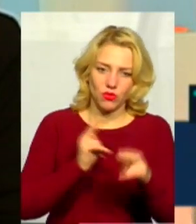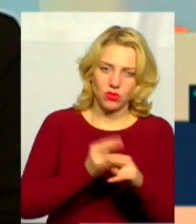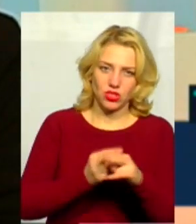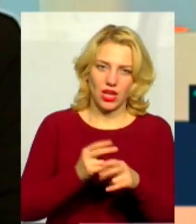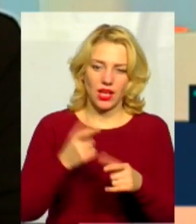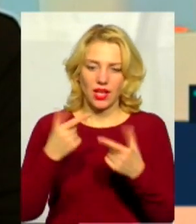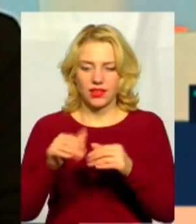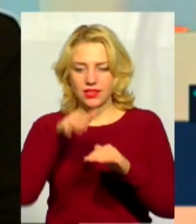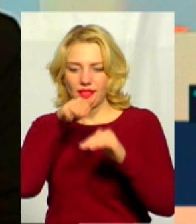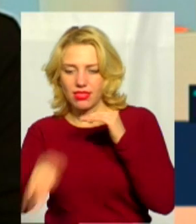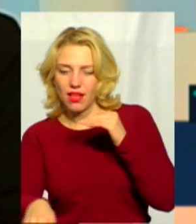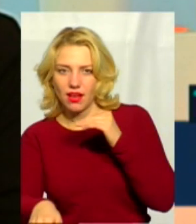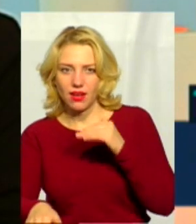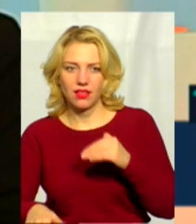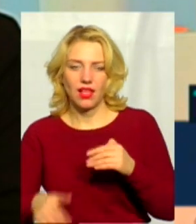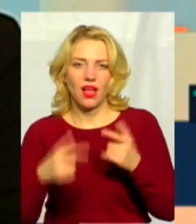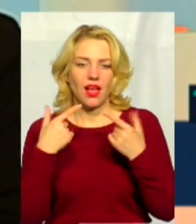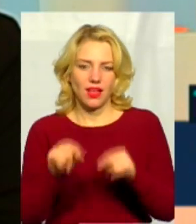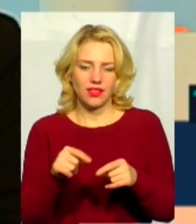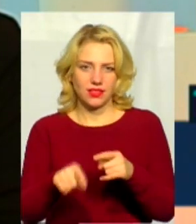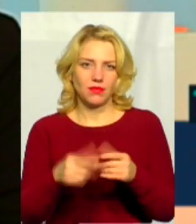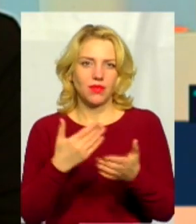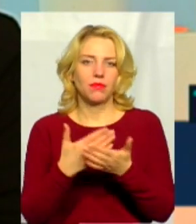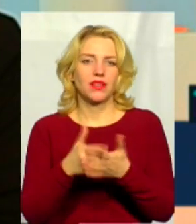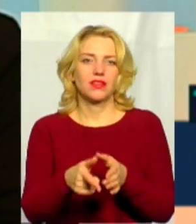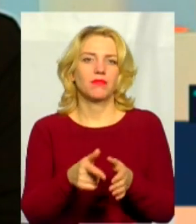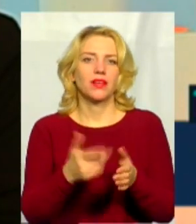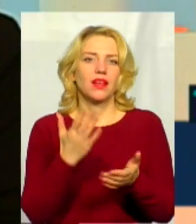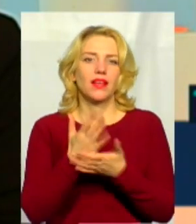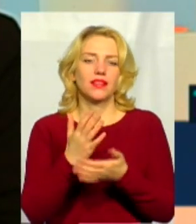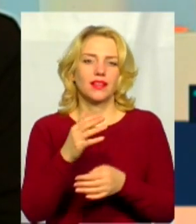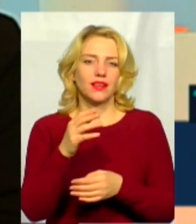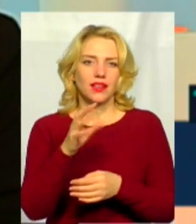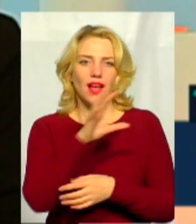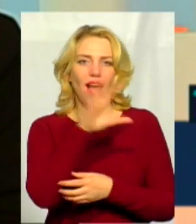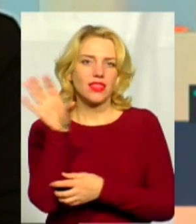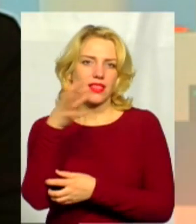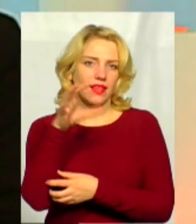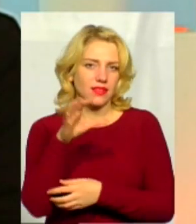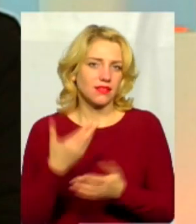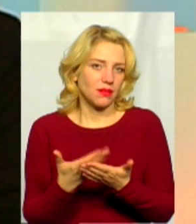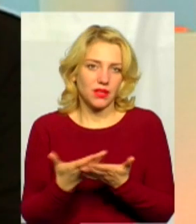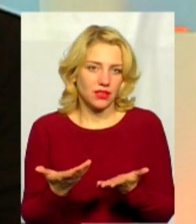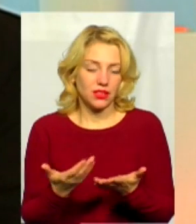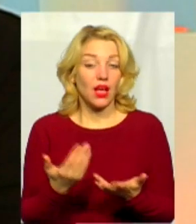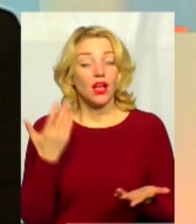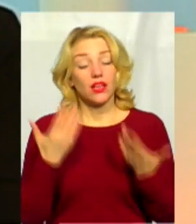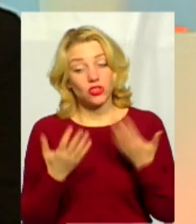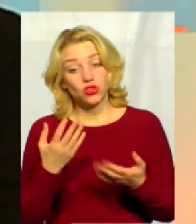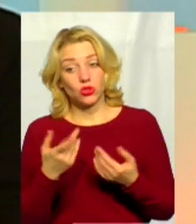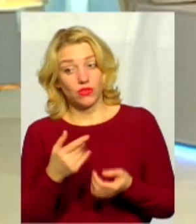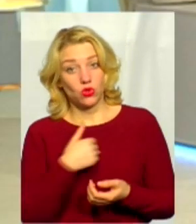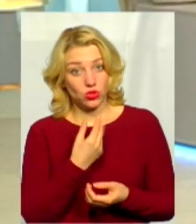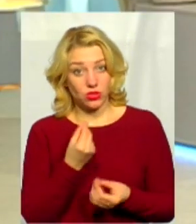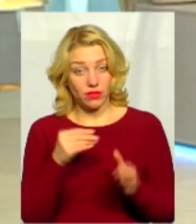великий, а десь там, скажімо, якісь розтяжки і антенни. Тому дійсно, якщо комусь цікаво, і навіть з точки зору інвестиції використовувати цю